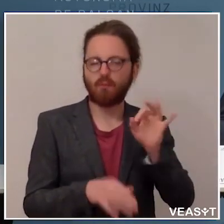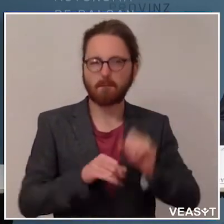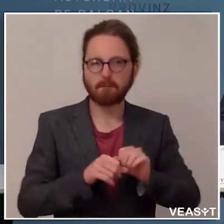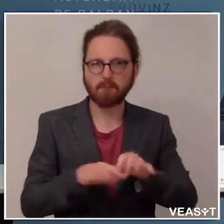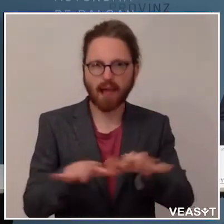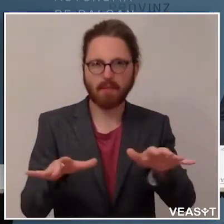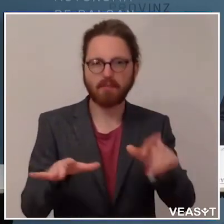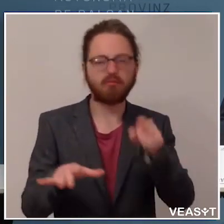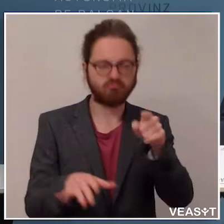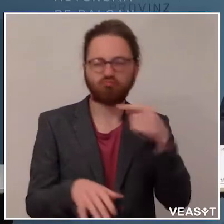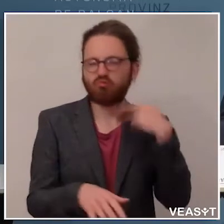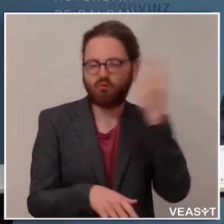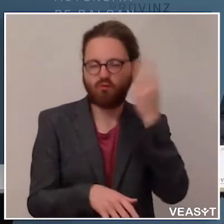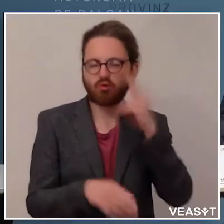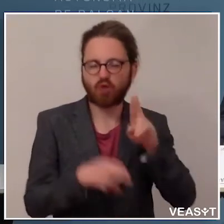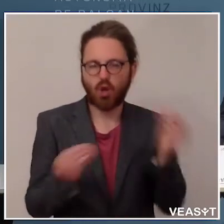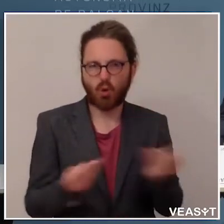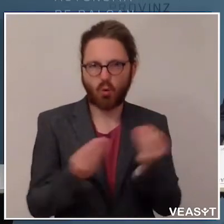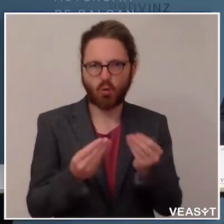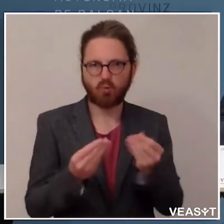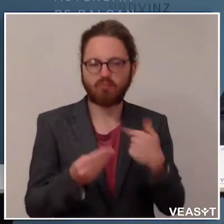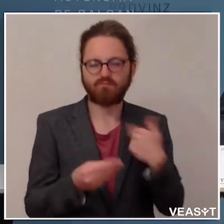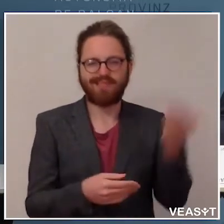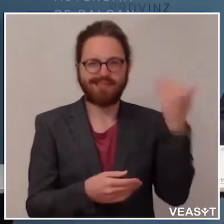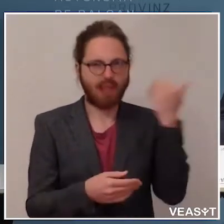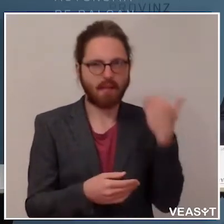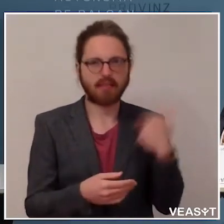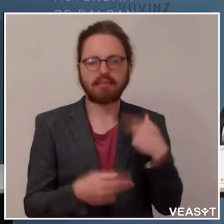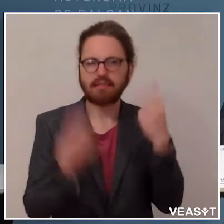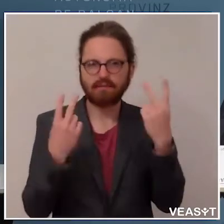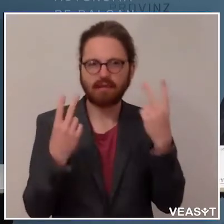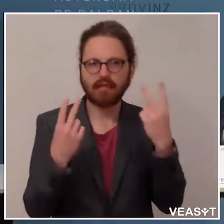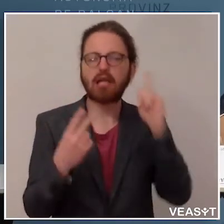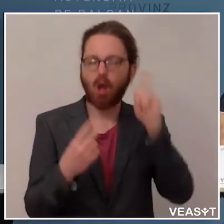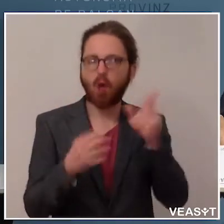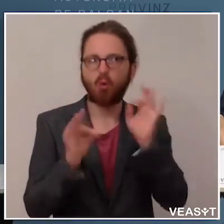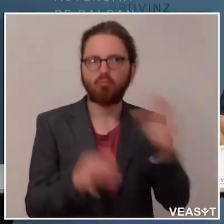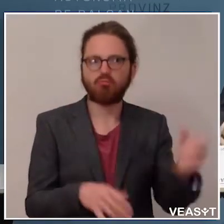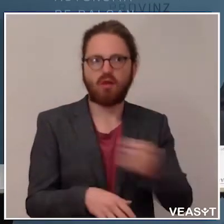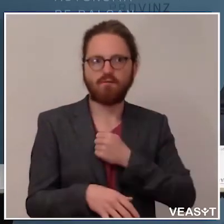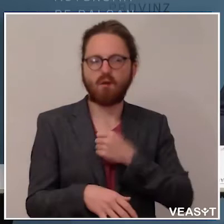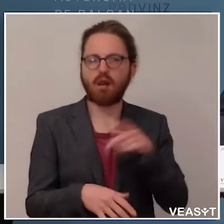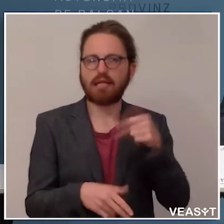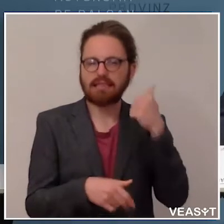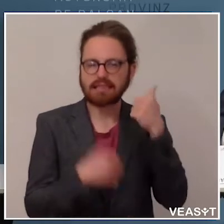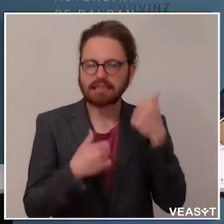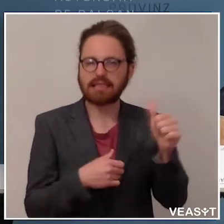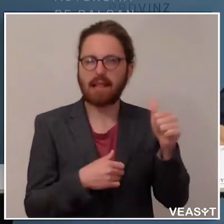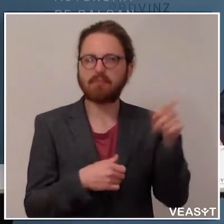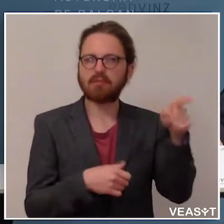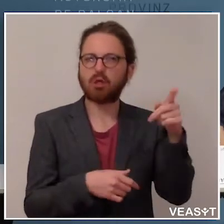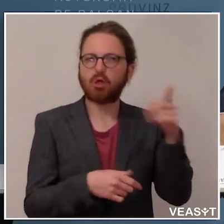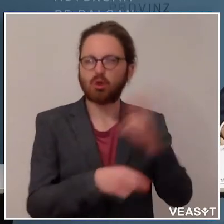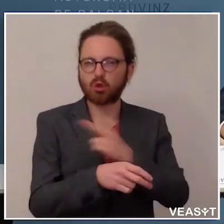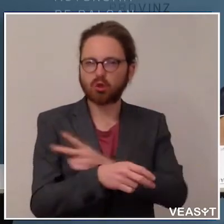nachvollziehbar. Uns war es damals immer wichtig, und das ist auch Erfolg, das muss man anerkennen, dass man selbst in diesen staatlichen Notdekreten schon